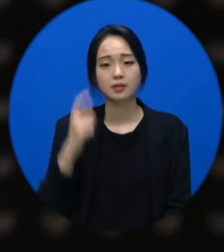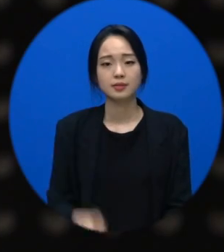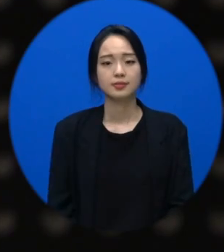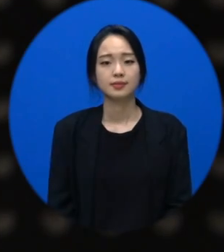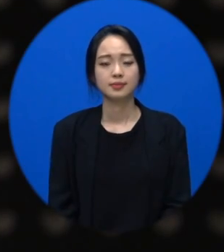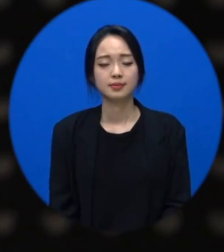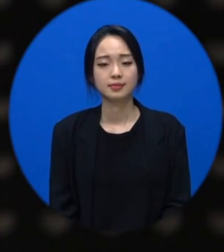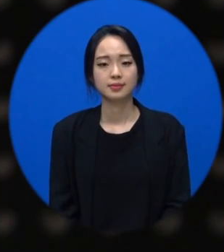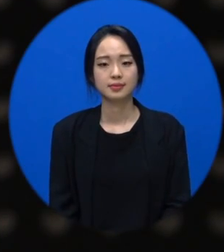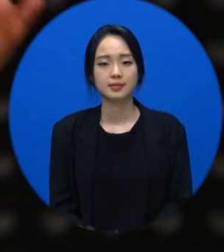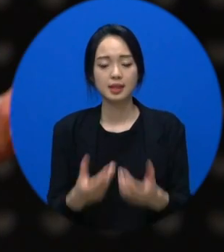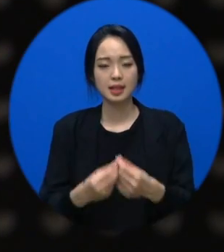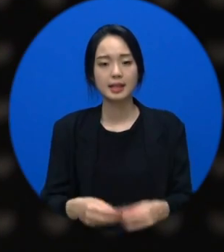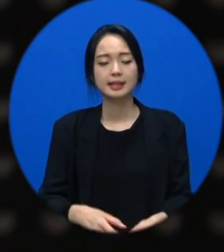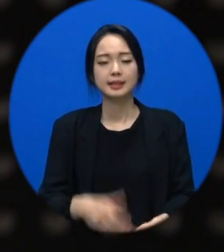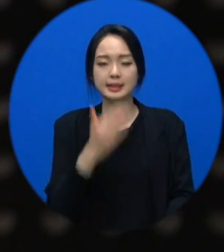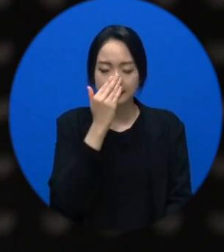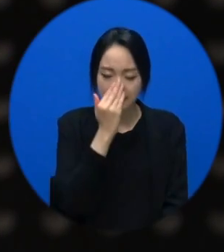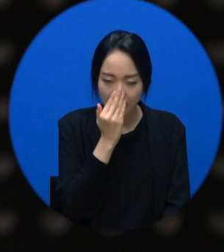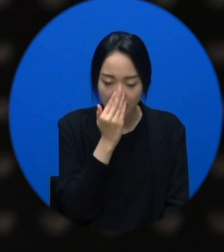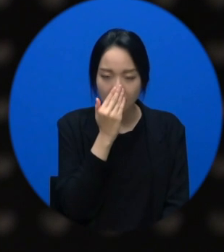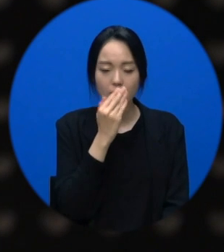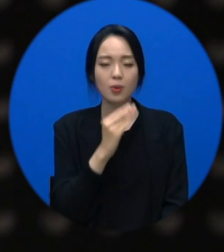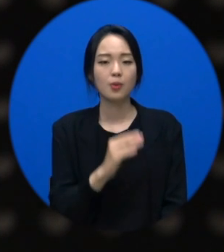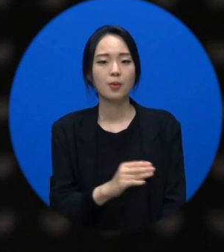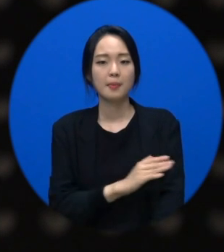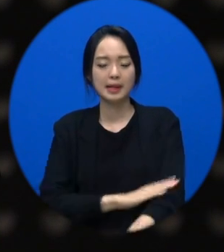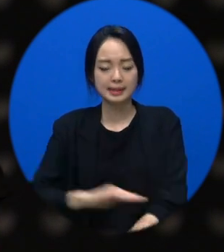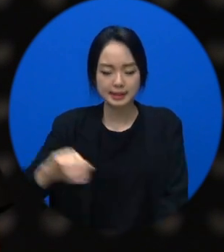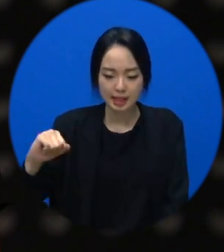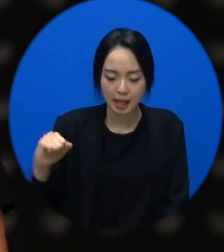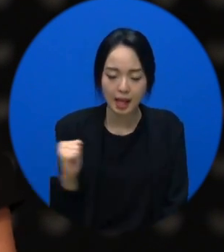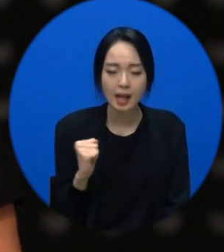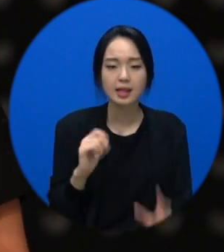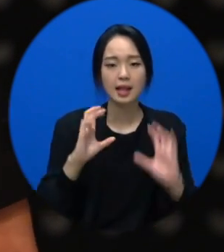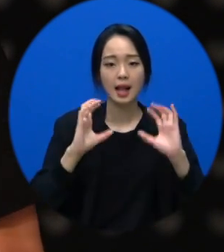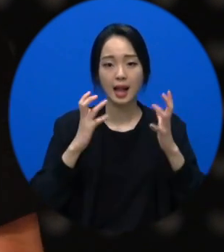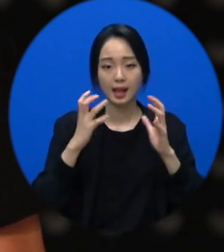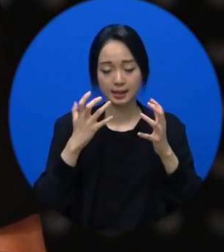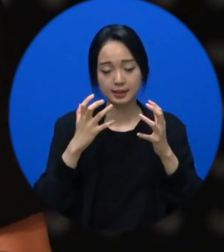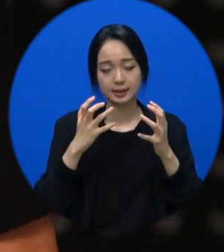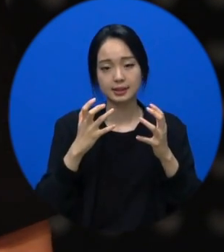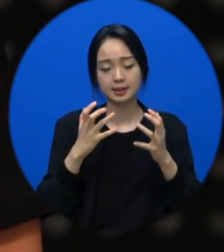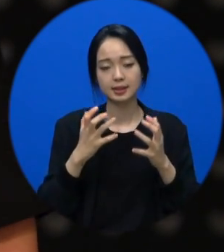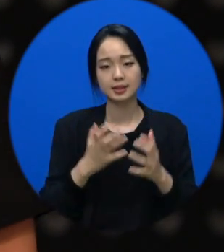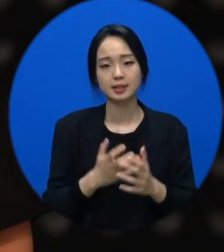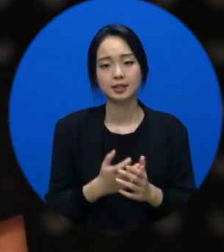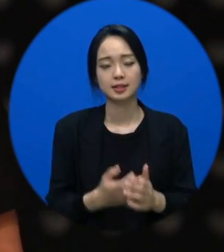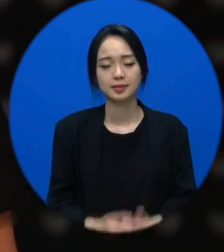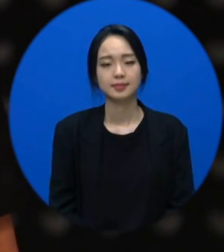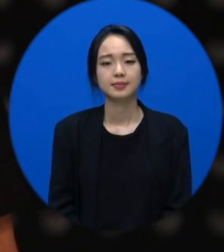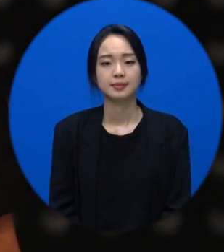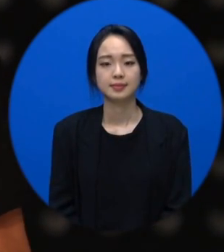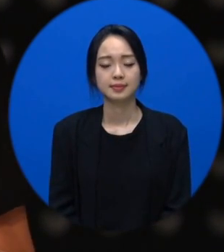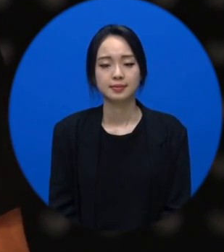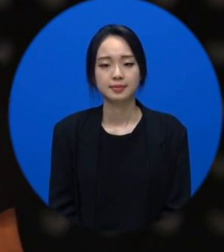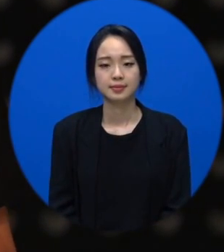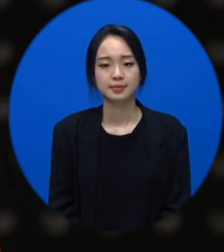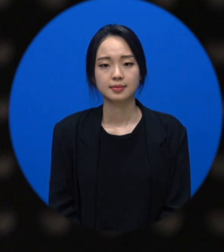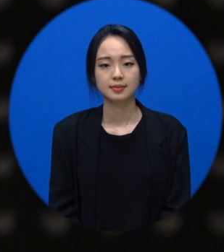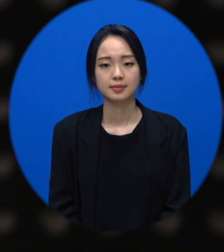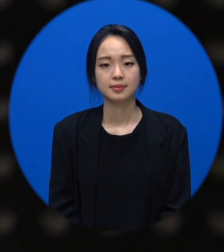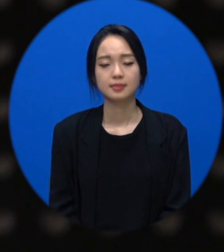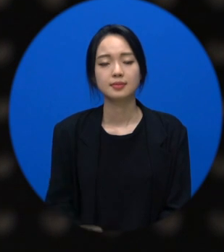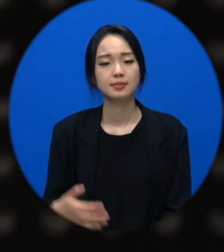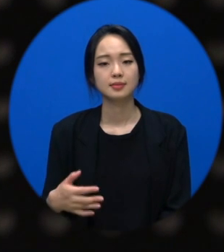좋은 아이죠. 착하고 말 잘 듣는 아이 들으려고 얼마나 노력했어요. 가로 안에 들은 게 우리가 잃어버린 거예요. 내 주장 내 표현